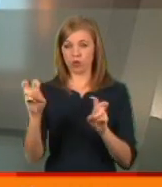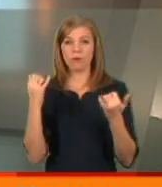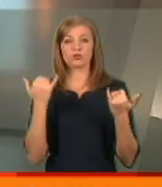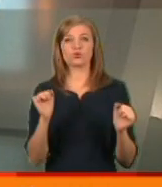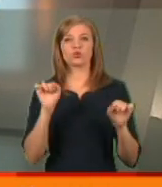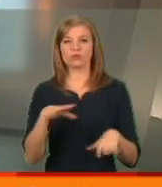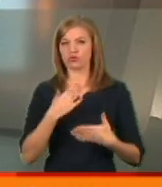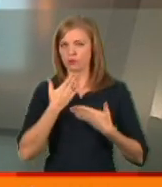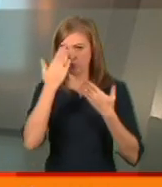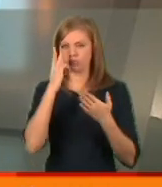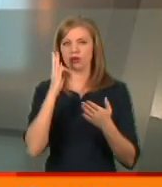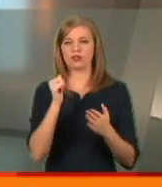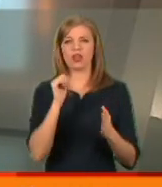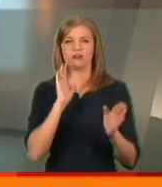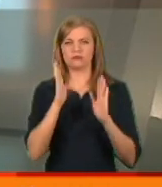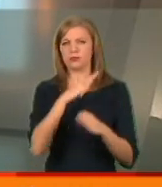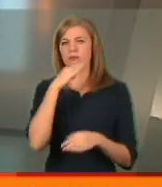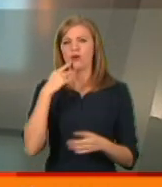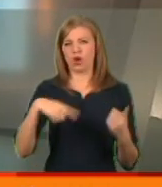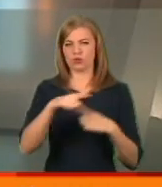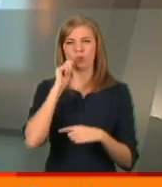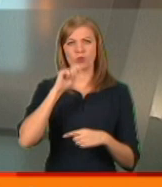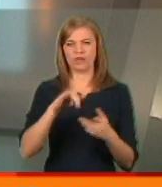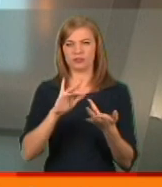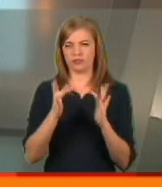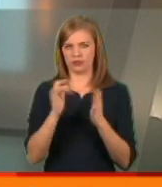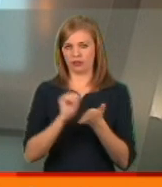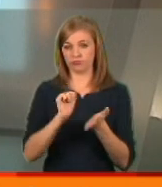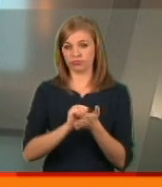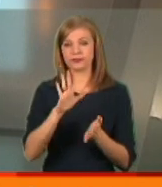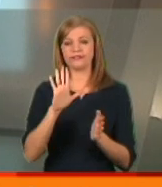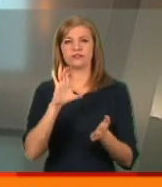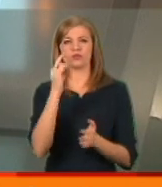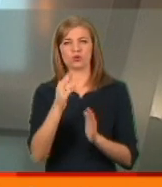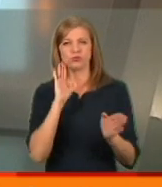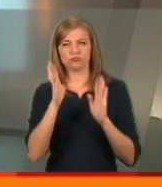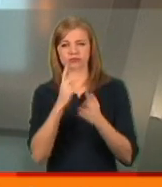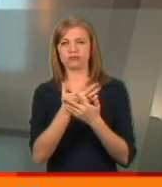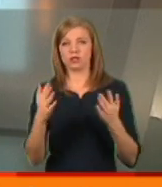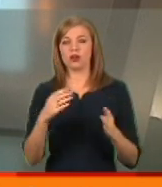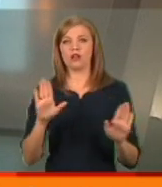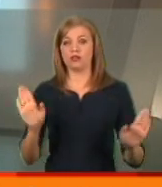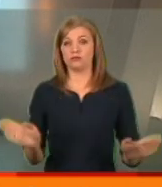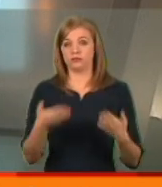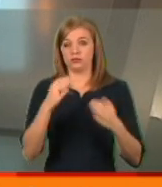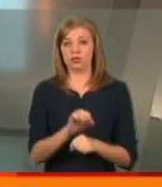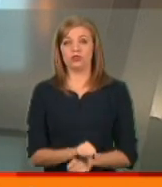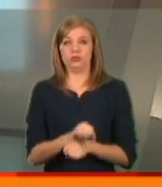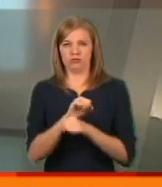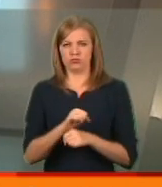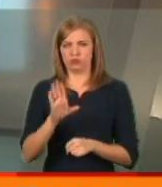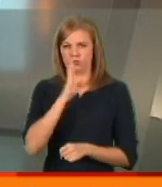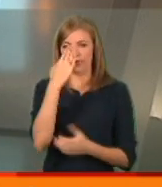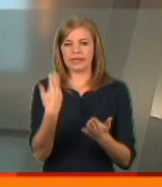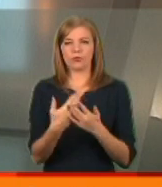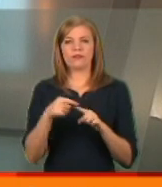можна було прочитати на сторінках багатьох українських інтернет-видань. У соціальних мережах голосування здійняло бурю зради.